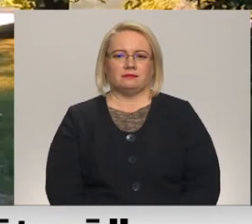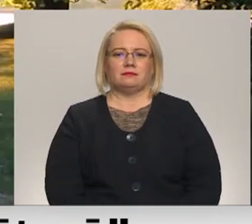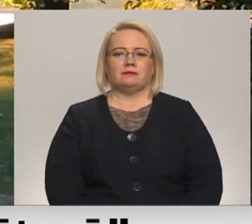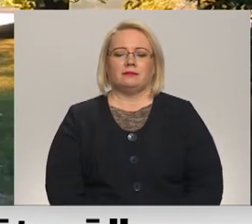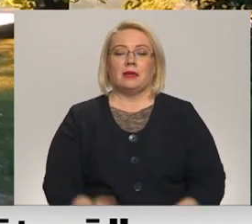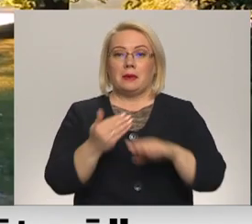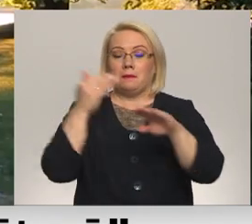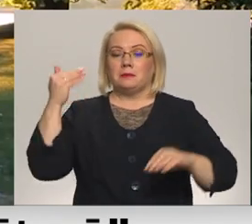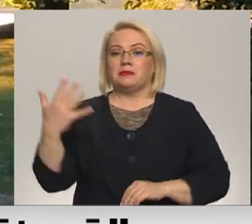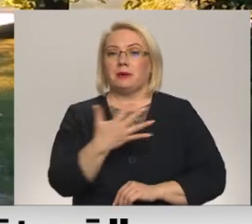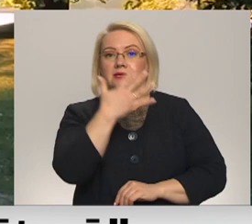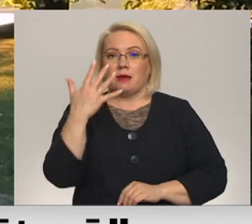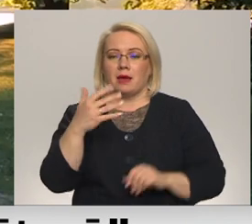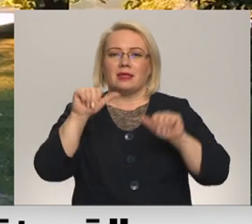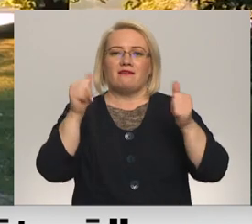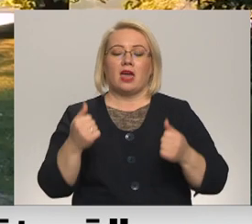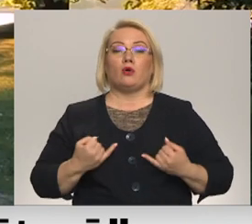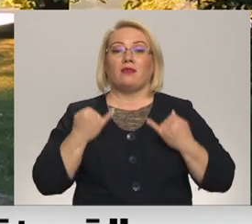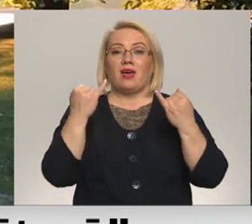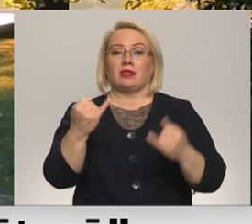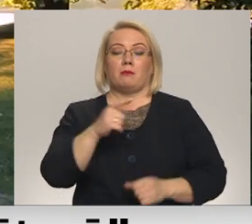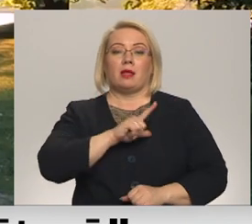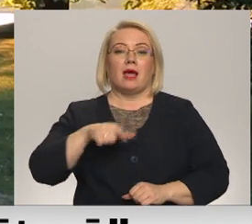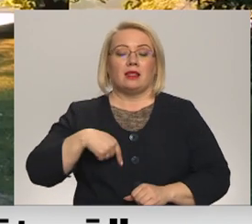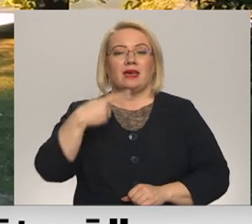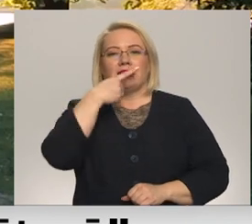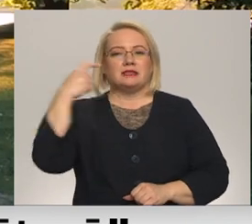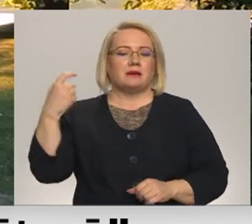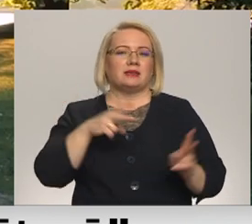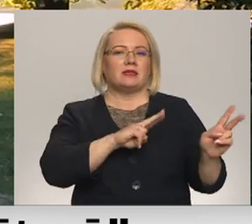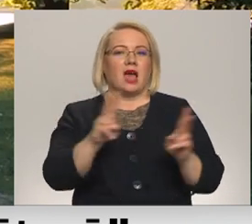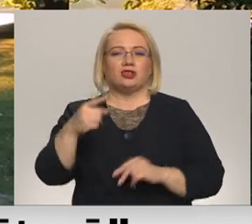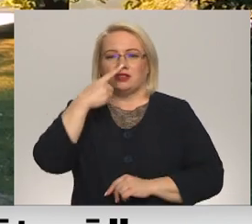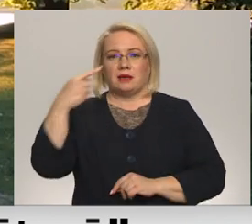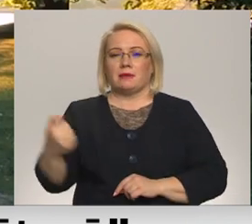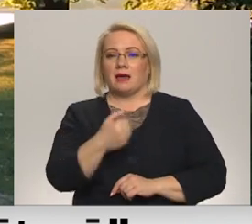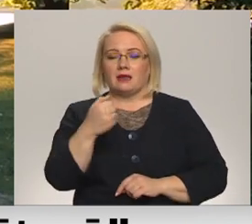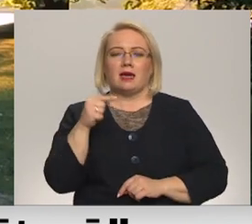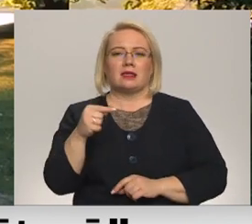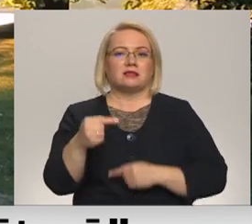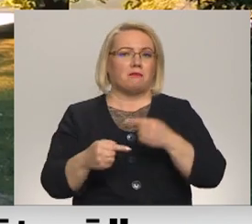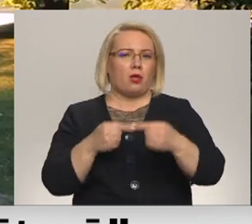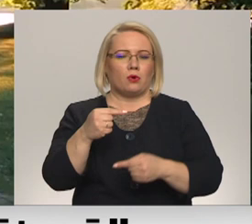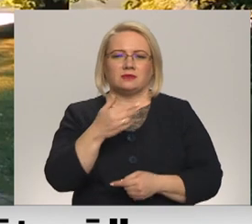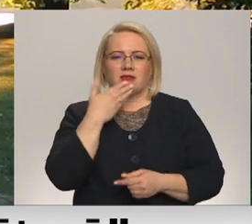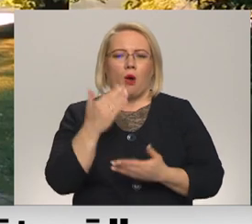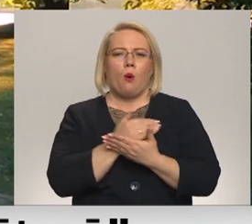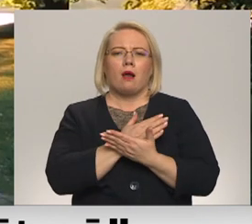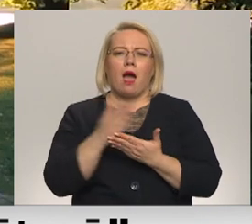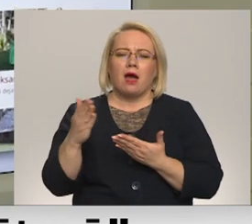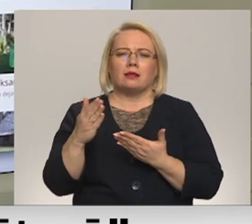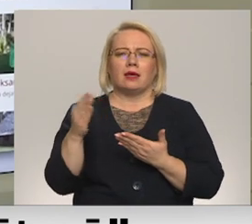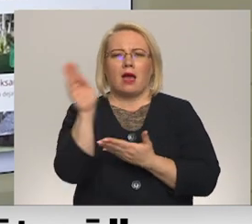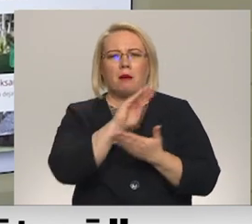Pirms pieciem gadiem veidojot veltījumu Latvijai sims daņģi simtgadai nācās secināt, ka šīs mantojums nemaz nav tā kārtīgi aprakstīts un